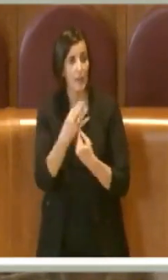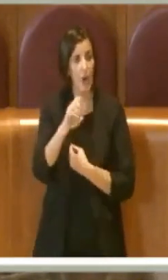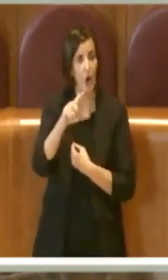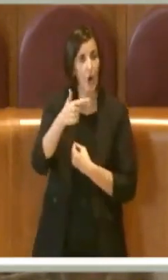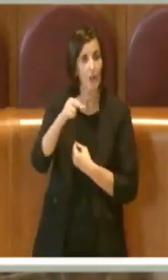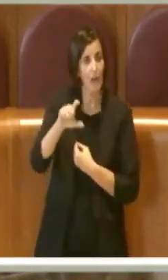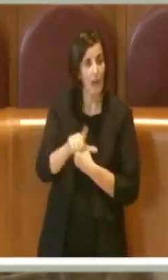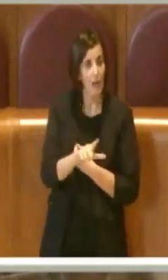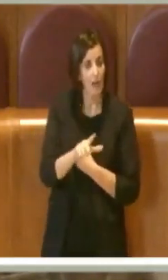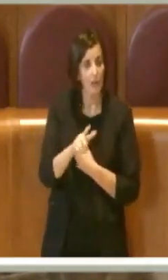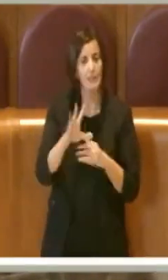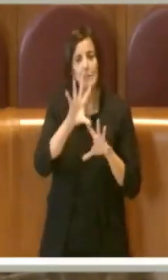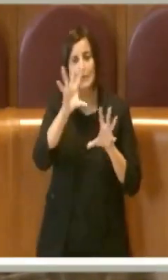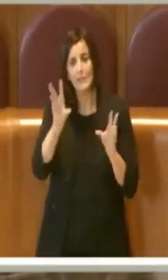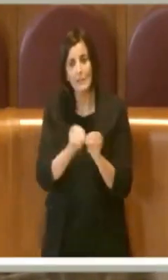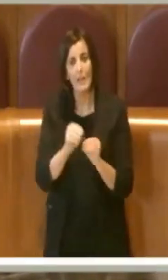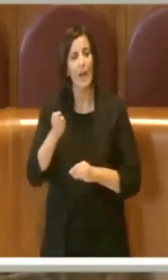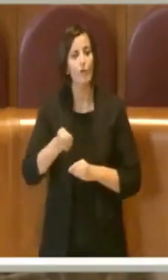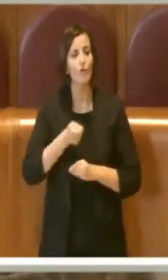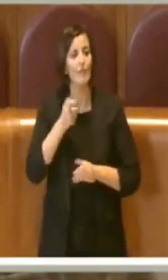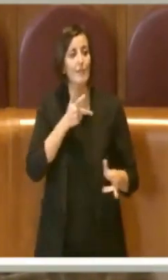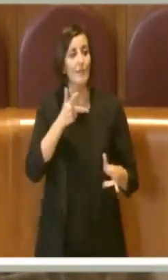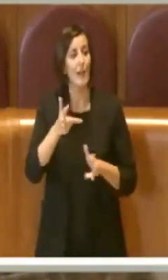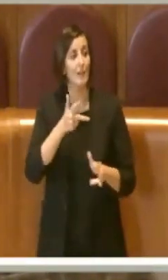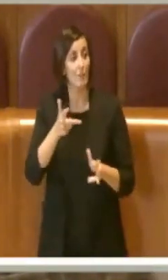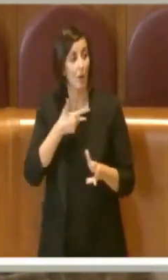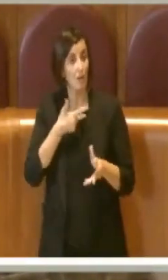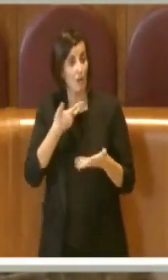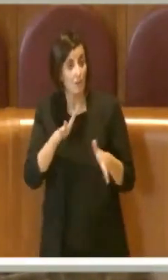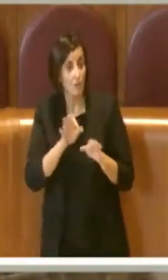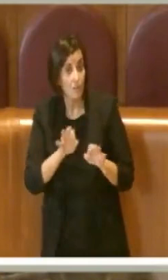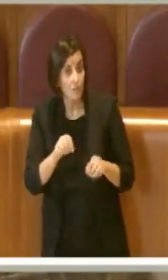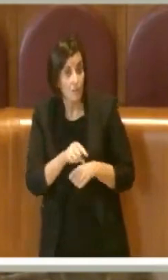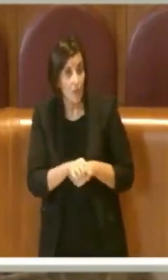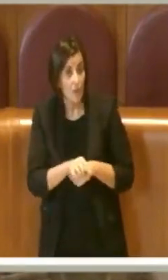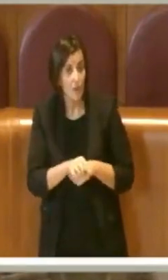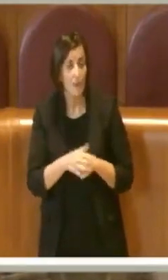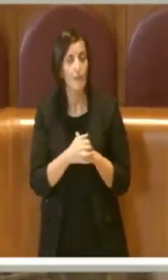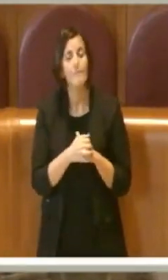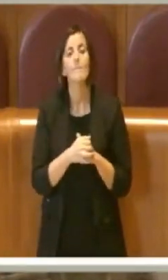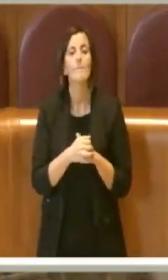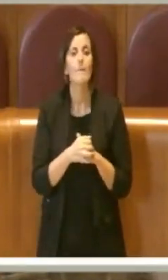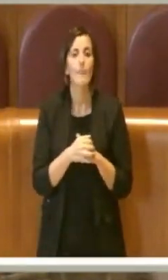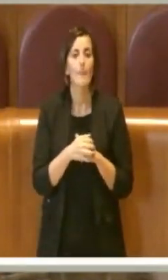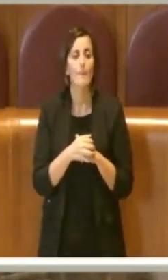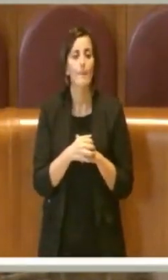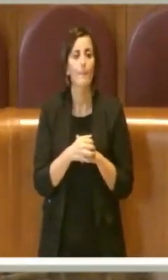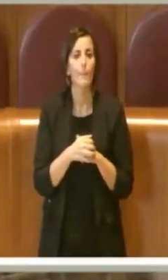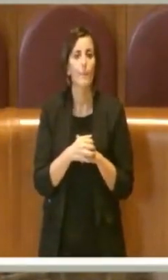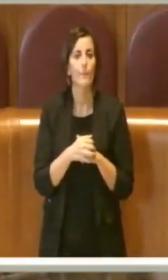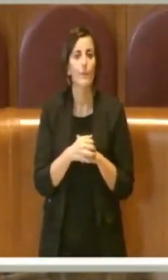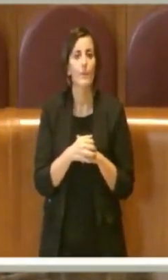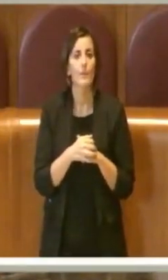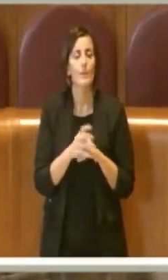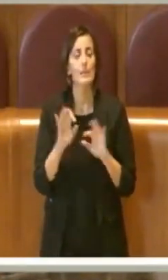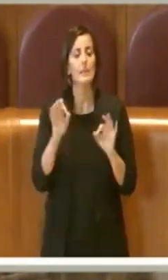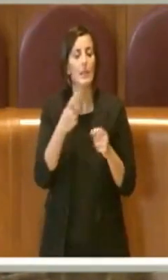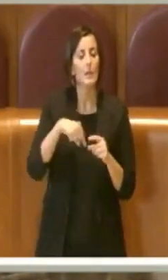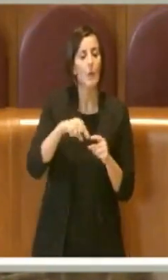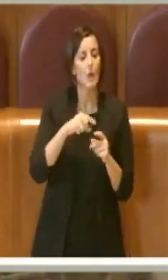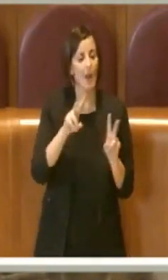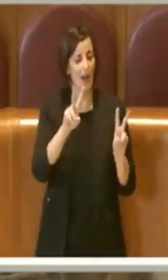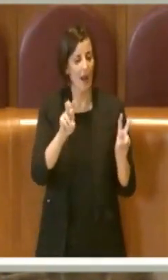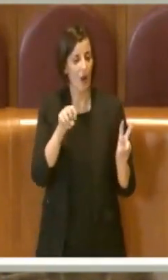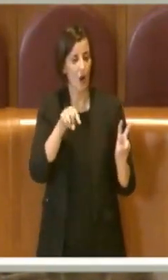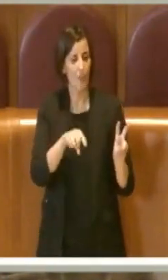si farà un'agenzia dei trasporti che sia più grande di Roma, perché a Roma operano agenzie diverse. Ecco, se noi non tocchiamo